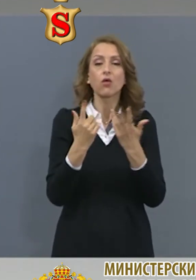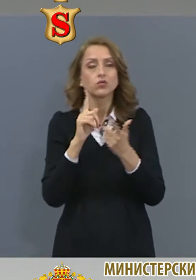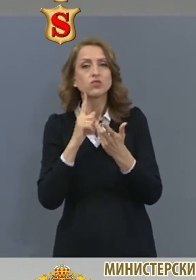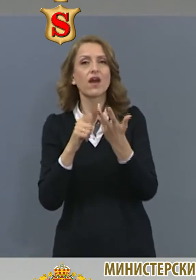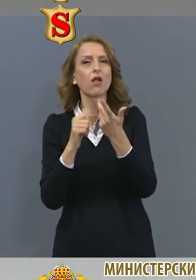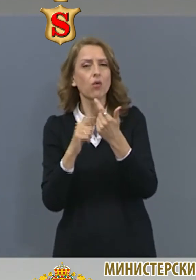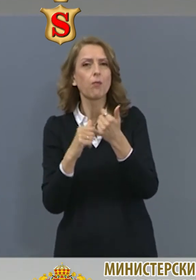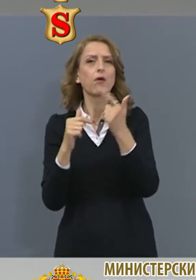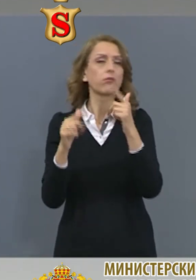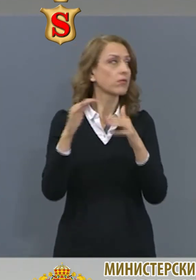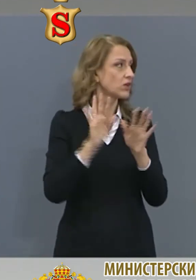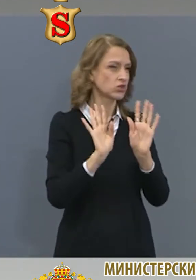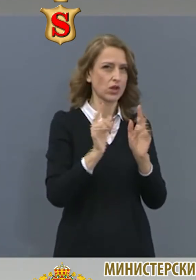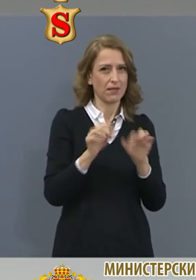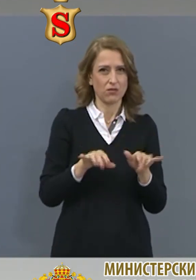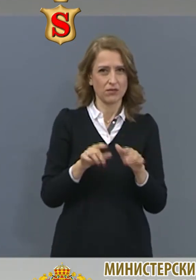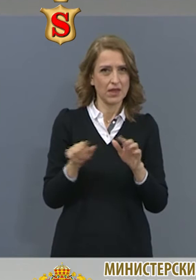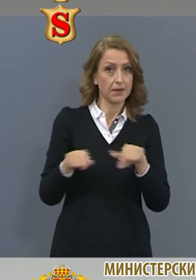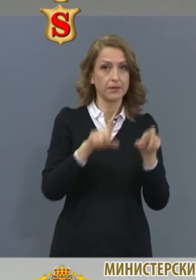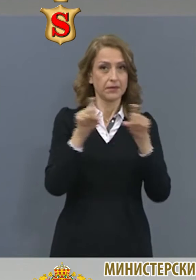Не изчакаме само да се заради информацията.